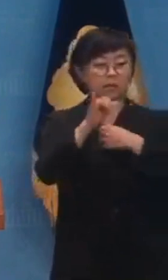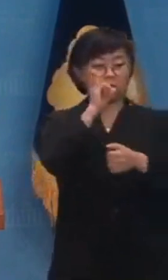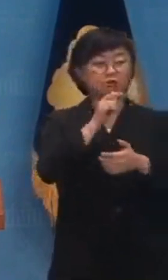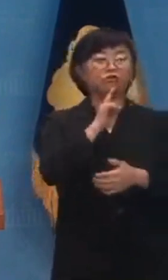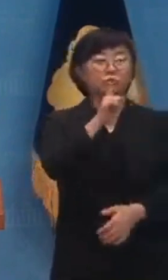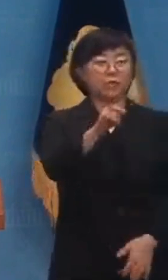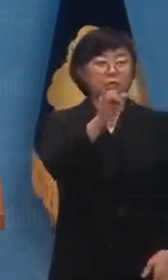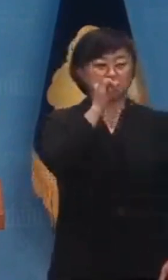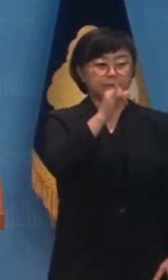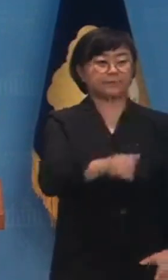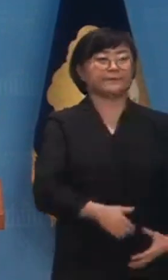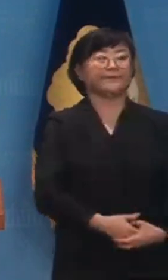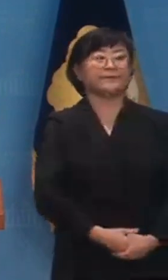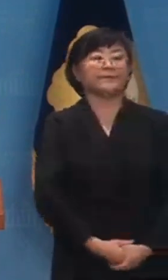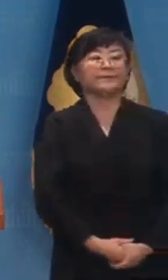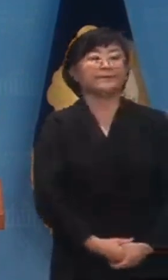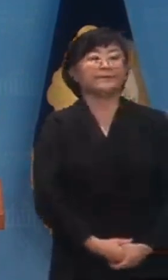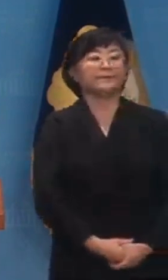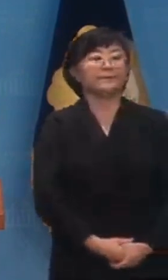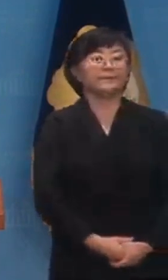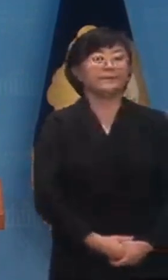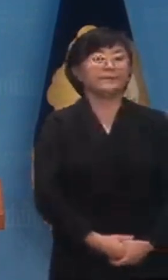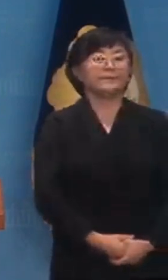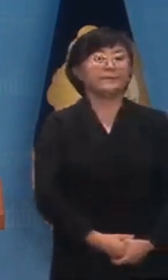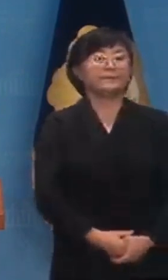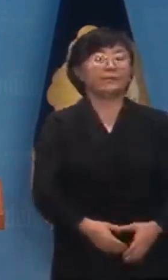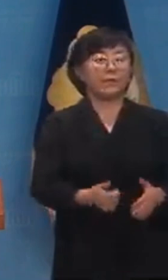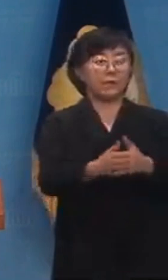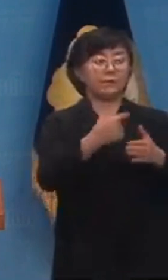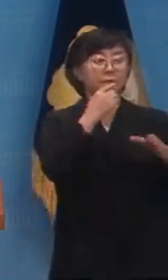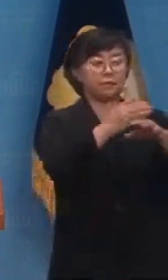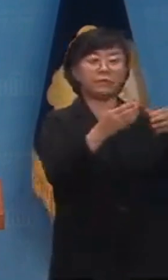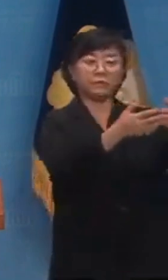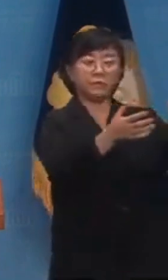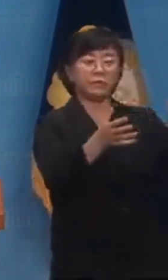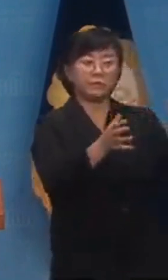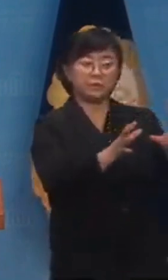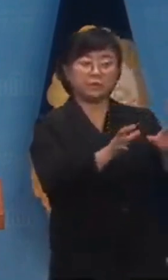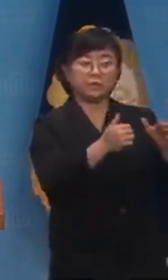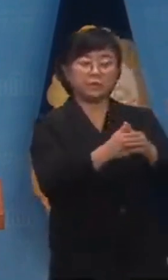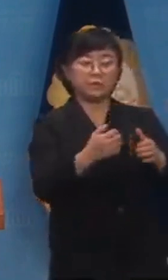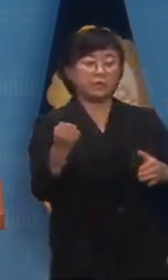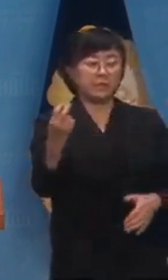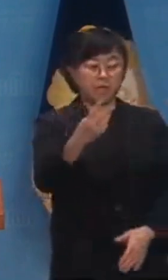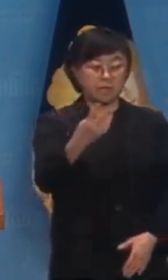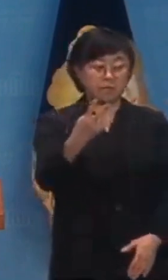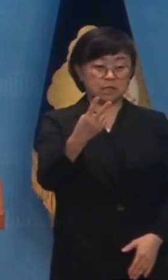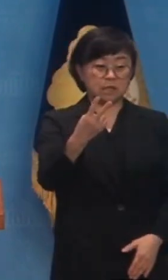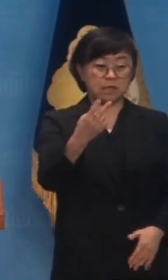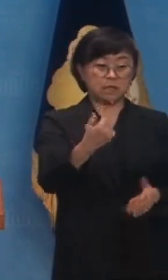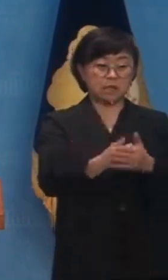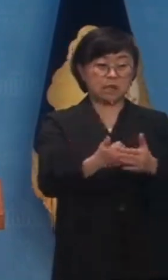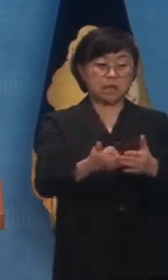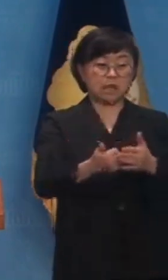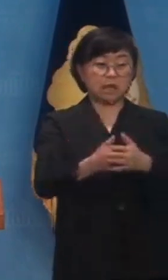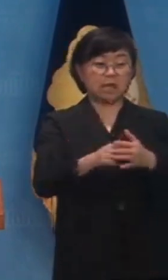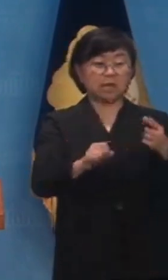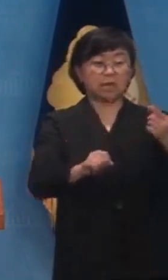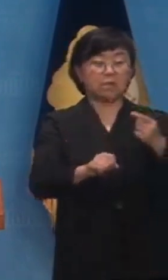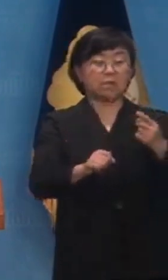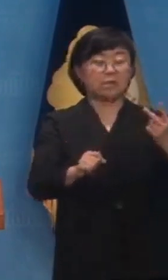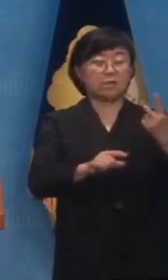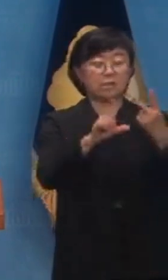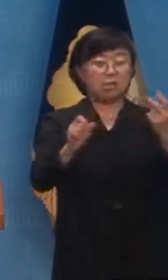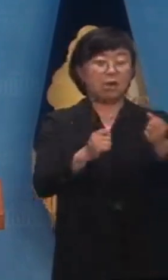주장도 나오고 있습니다. 그런 민주당이 돌연 재표별은 설 연휴가 지난 후에 하자며